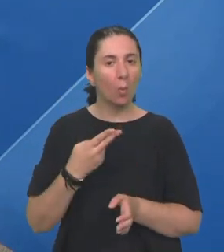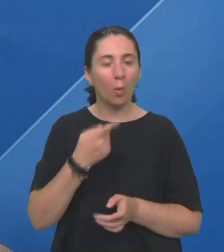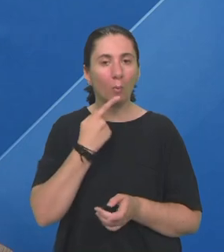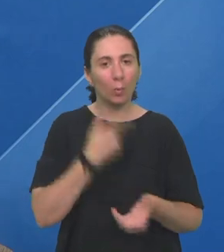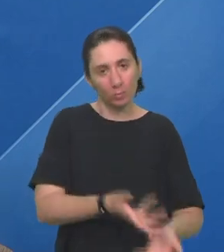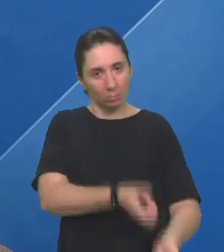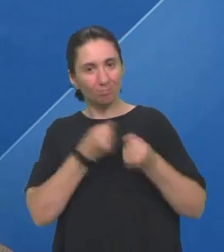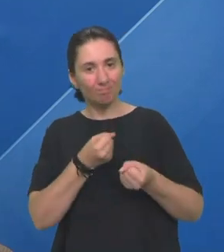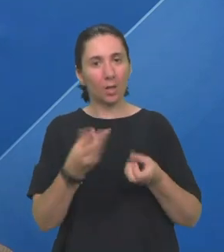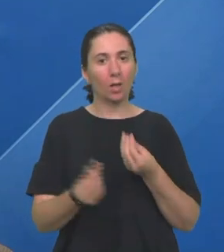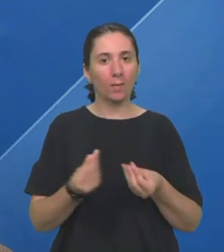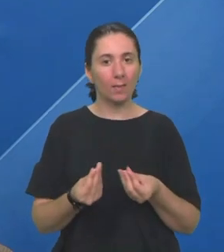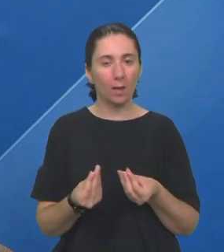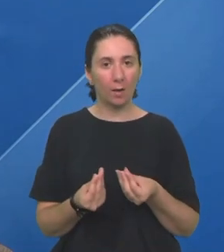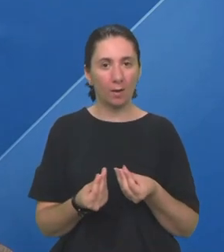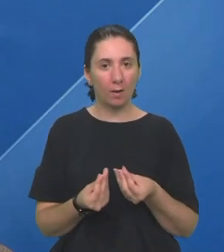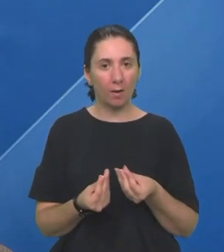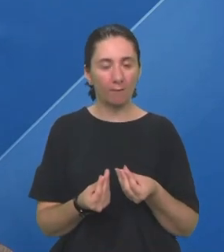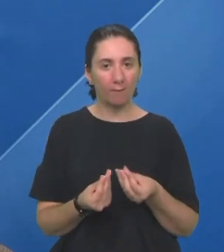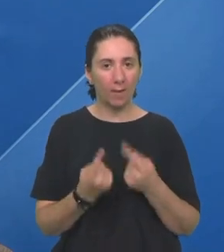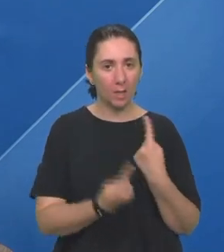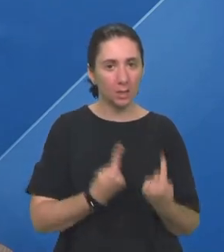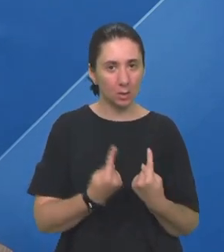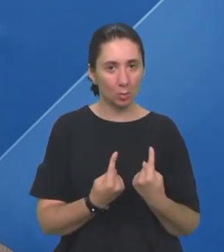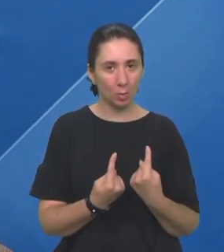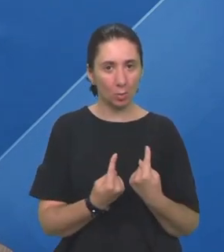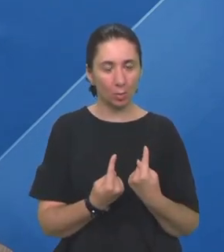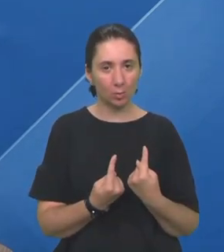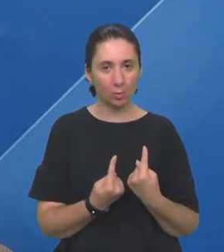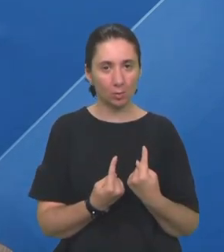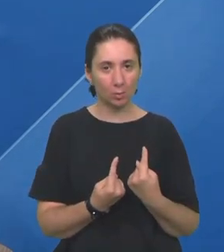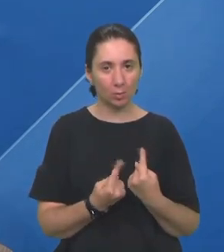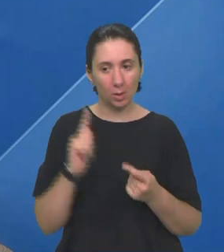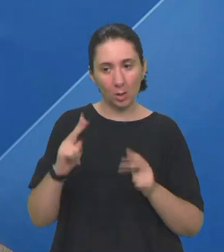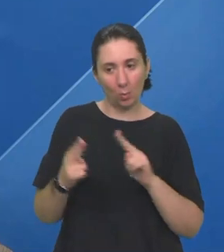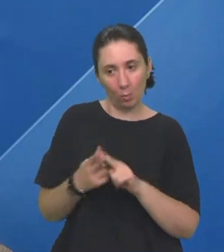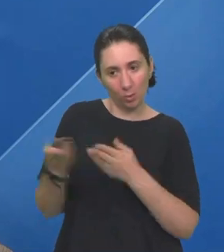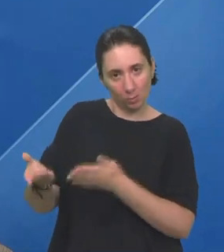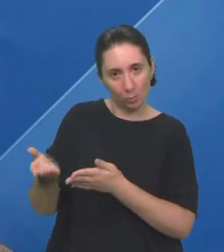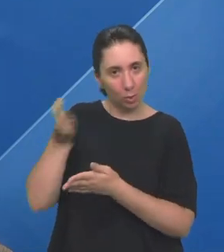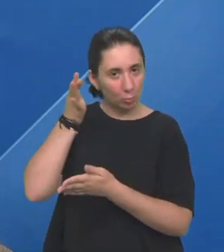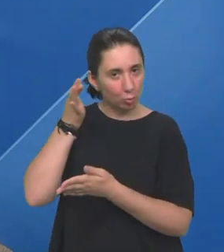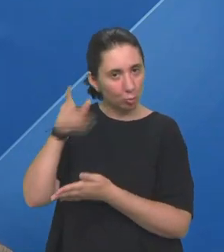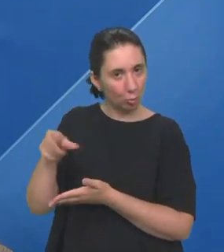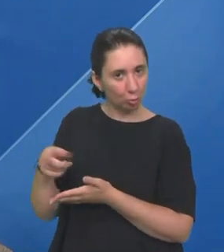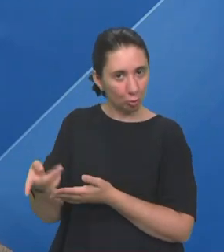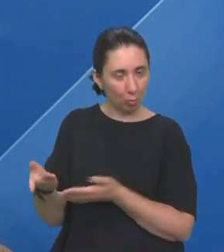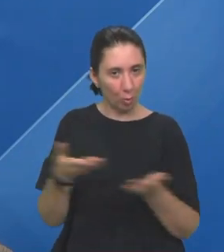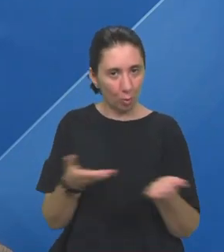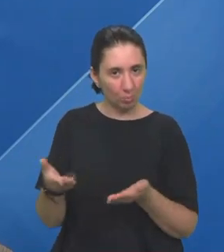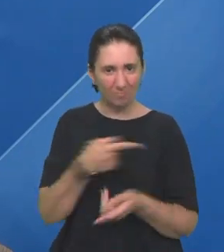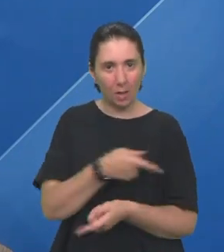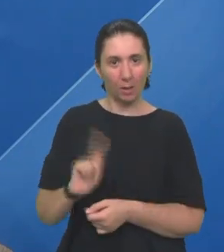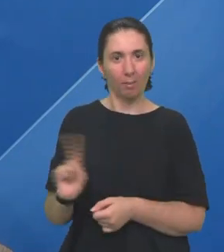izvućemo takve neke situacije I upoznajem ih sa čujućim osobima